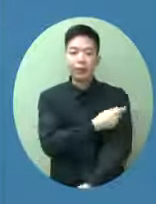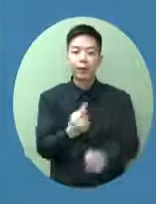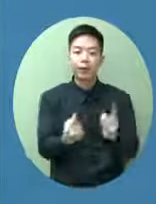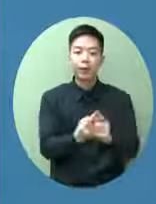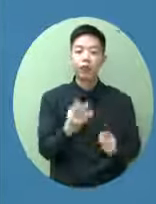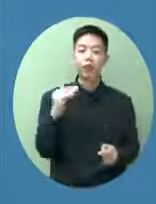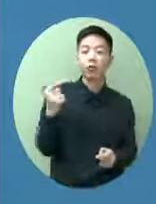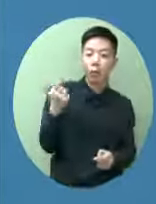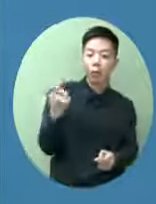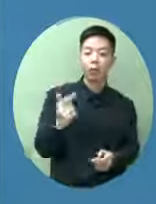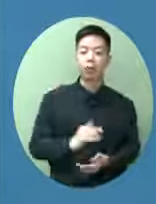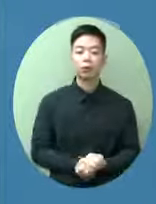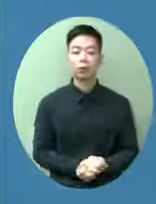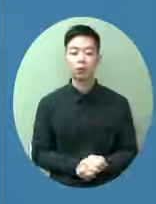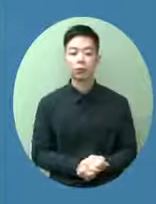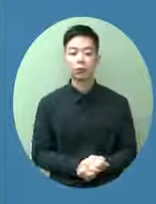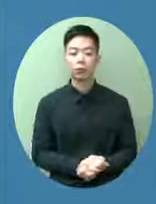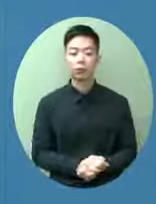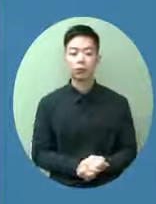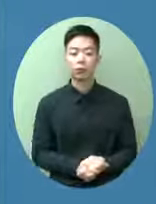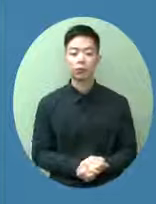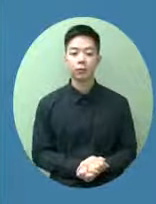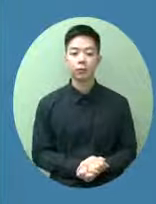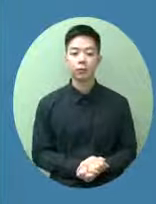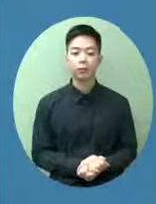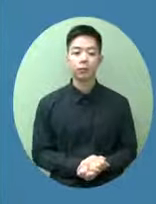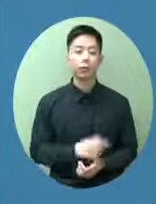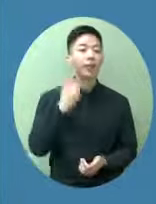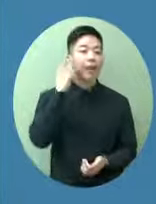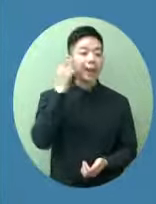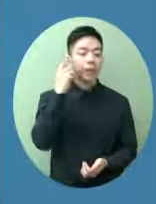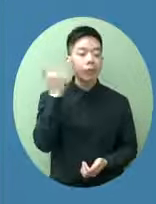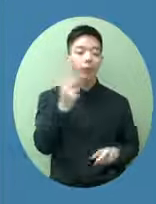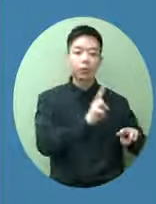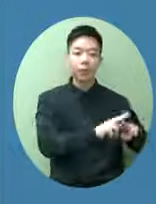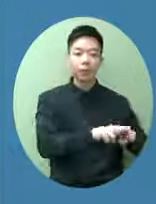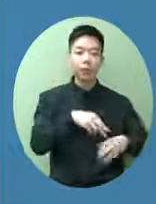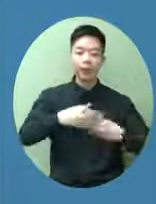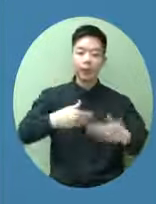可以在內地方面爭取又是逐步有序來通關